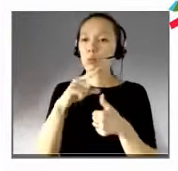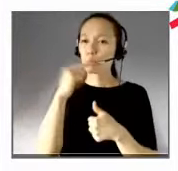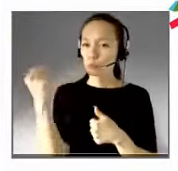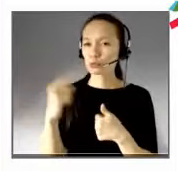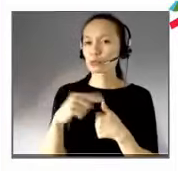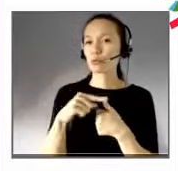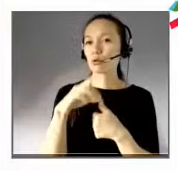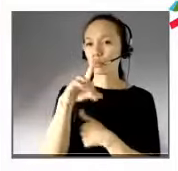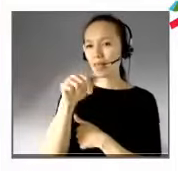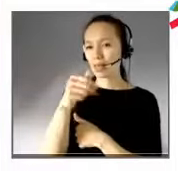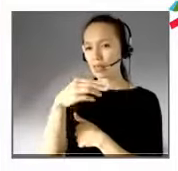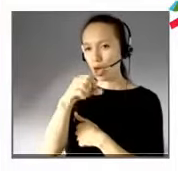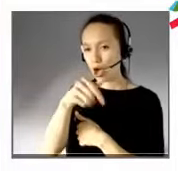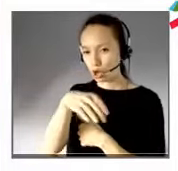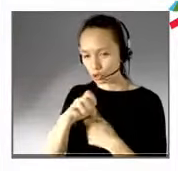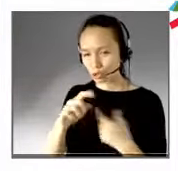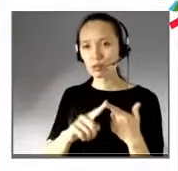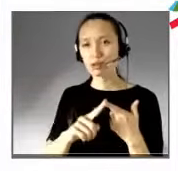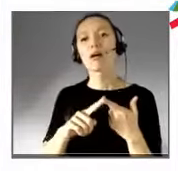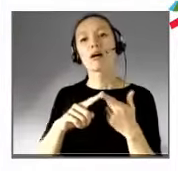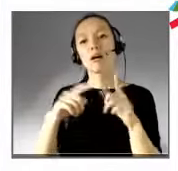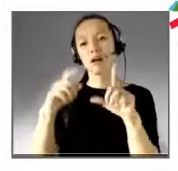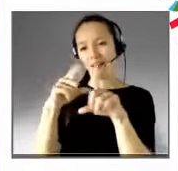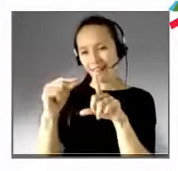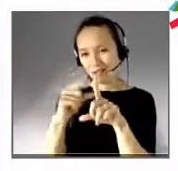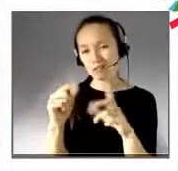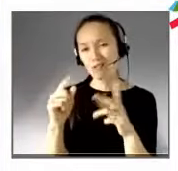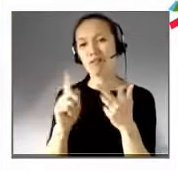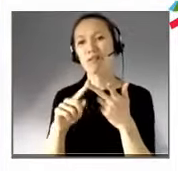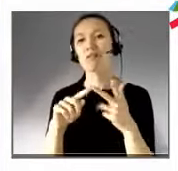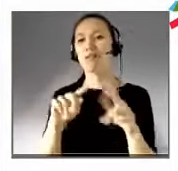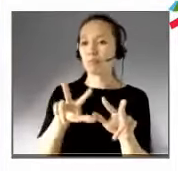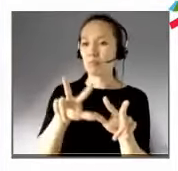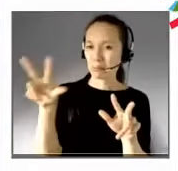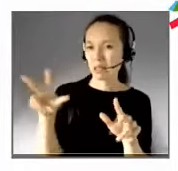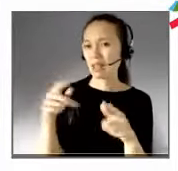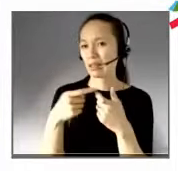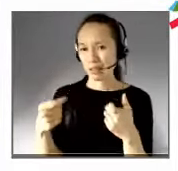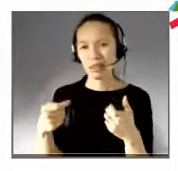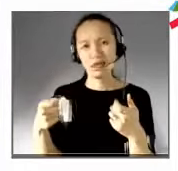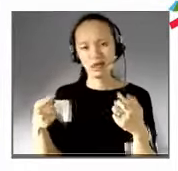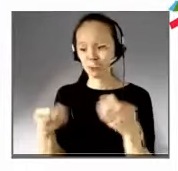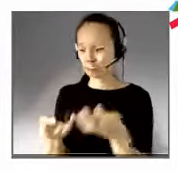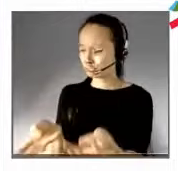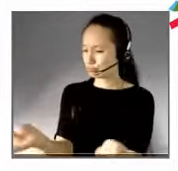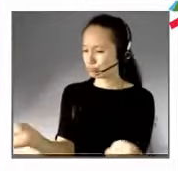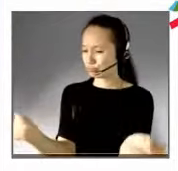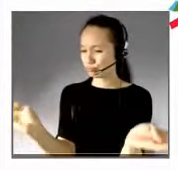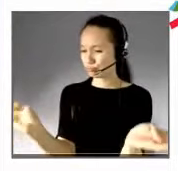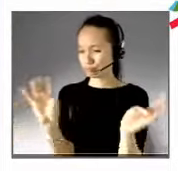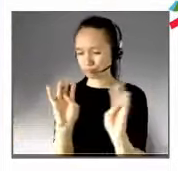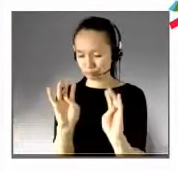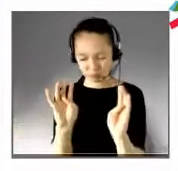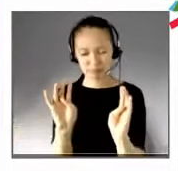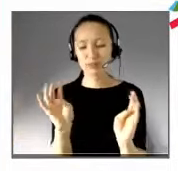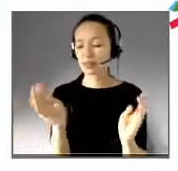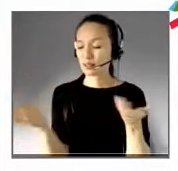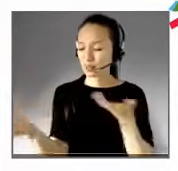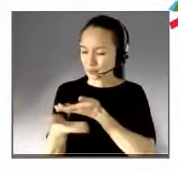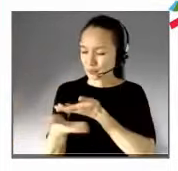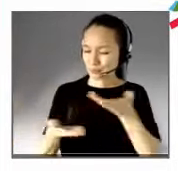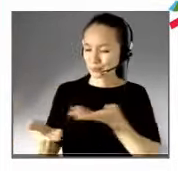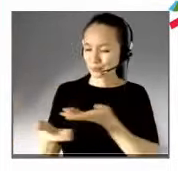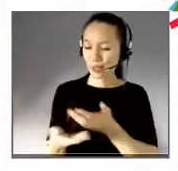Jean-Laurent Bonafé de BNP. On s'est réunis et en fait, on est mobilisés sur